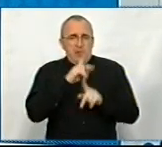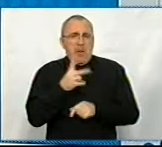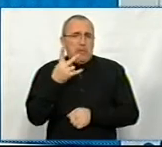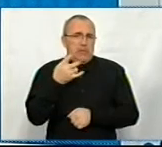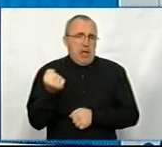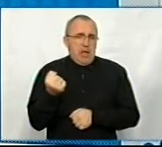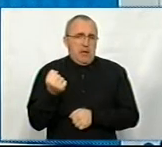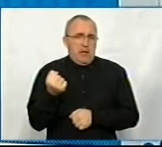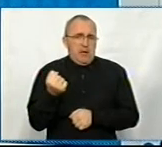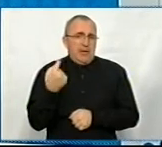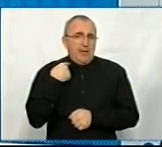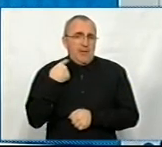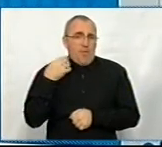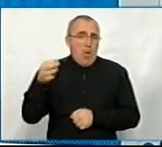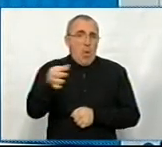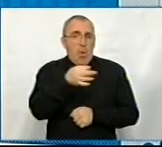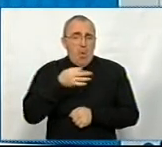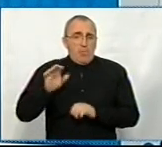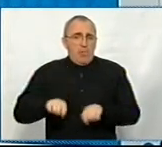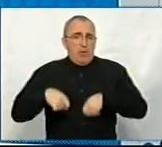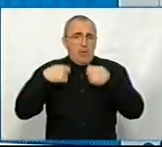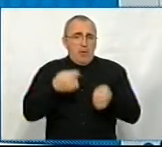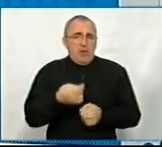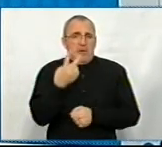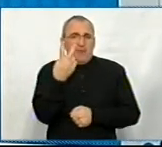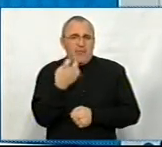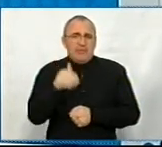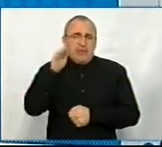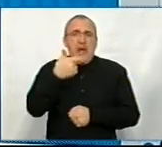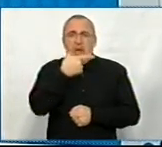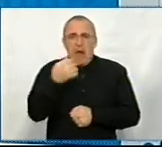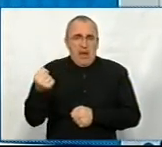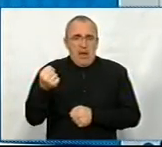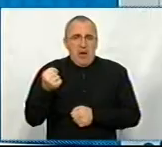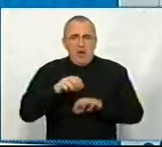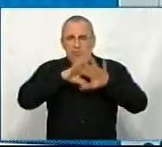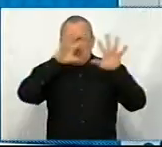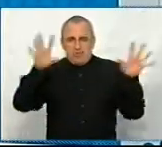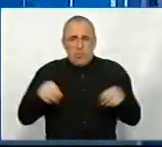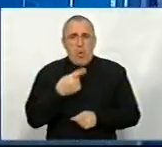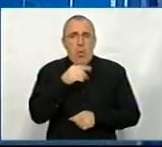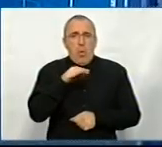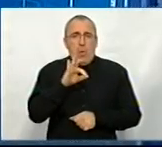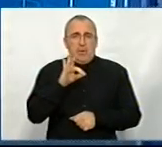Яровоградську область було передано близько 200 тисяч гектарів, сумарно на ОТГ.